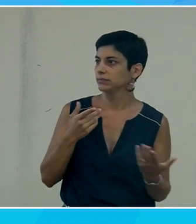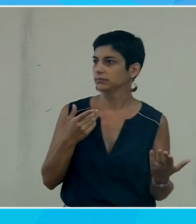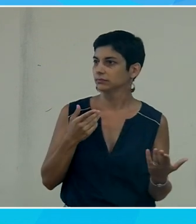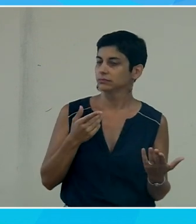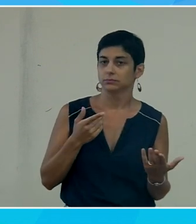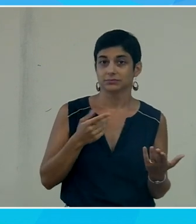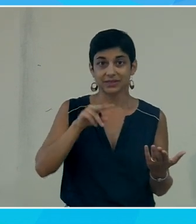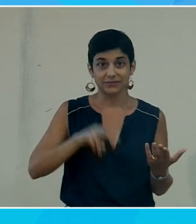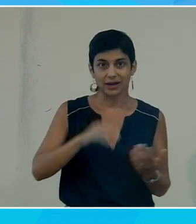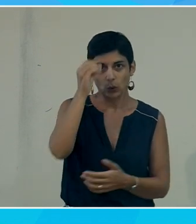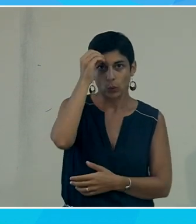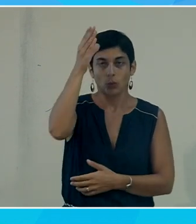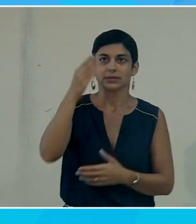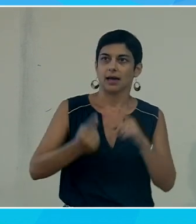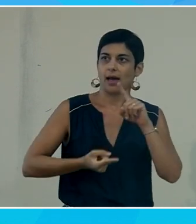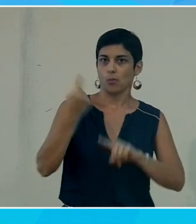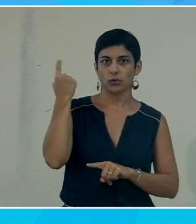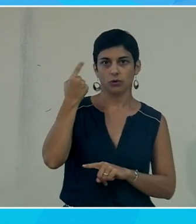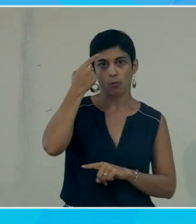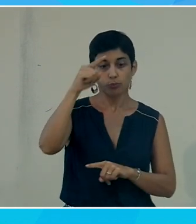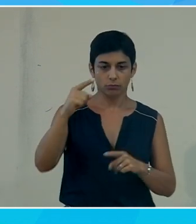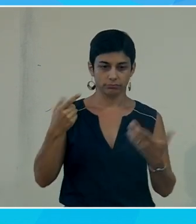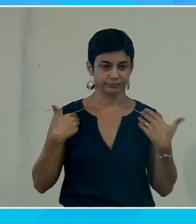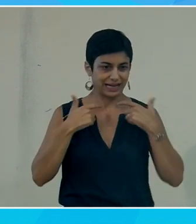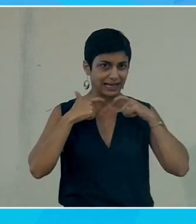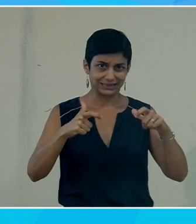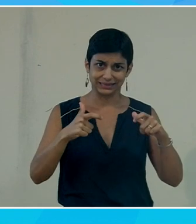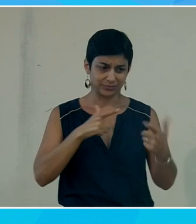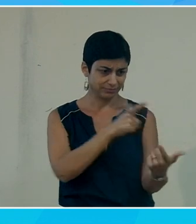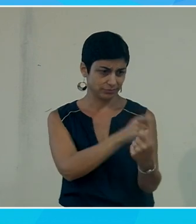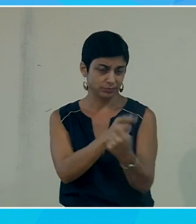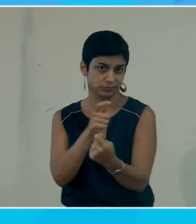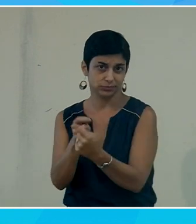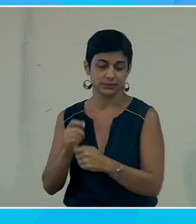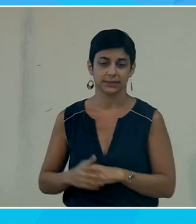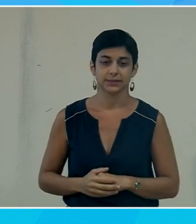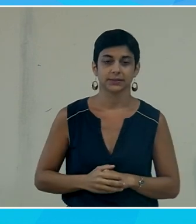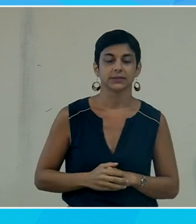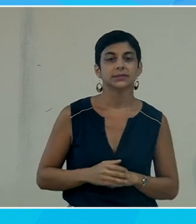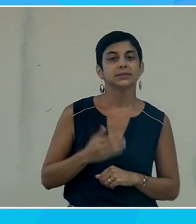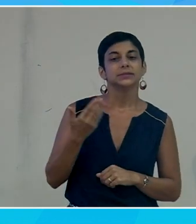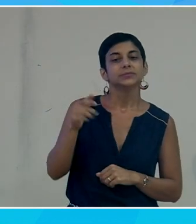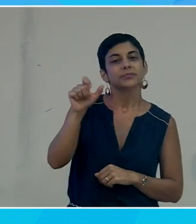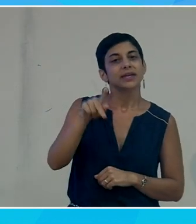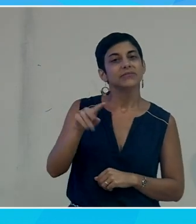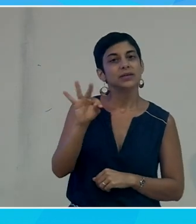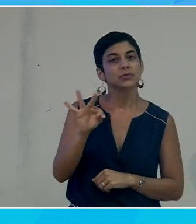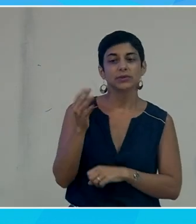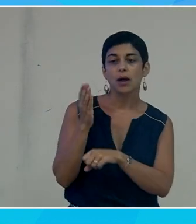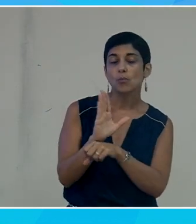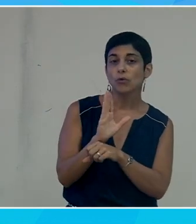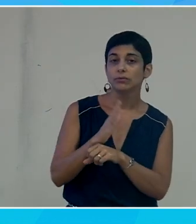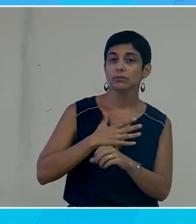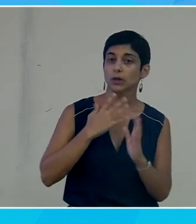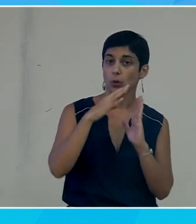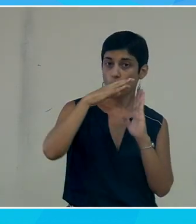c'est le concept clé pour bien faire accessible c'est celui là ce que vient de montrer Philippe Trottin à travers Word on aurait pu